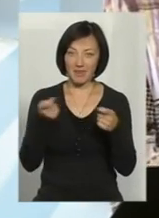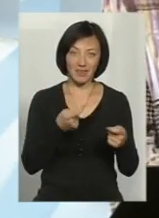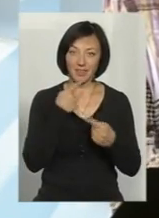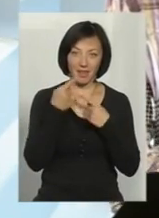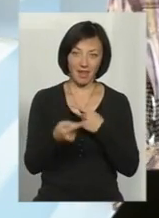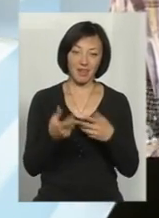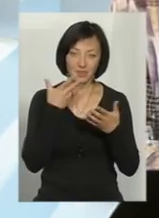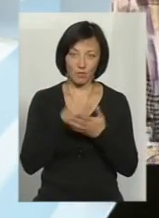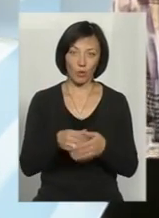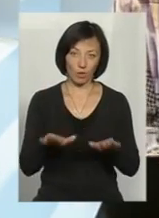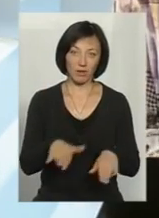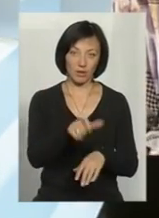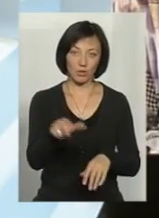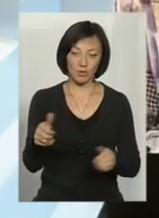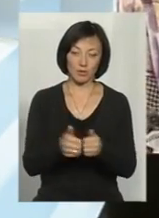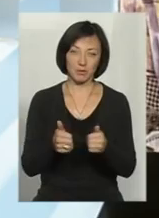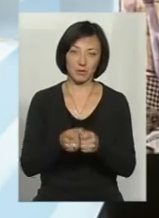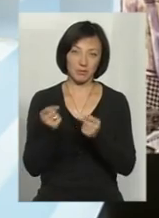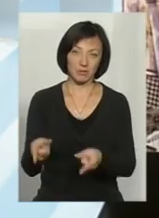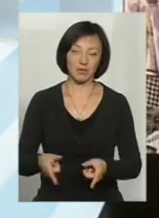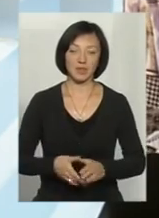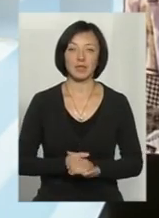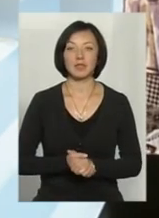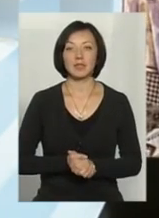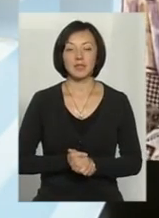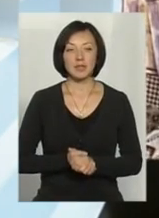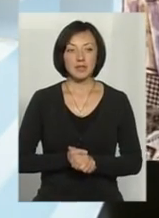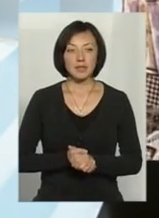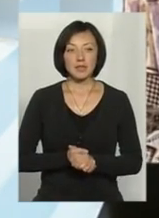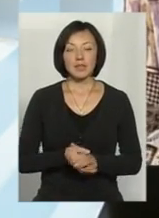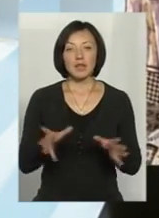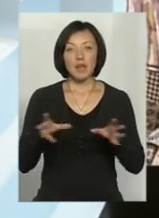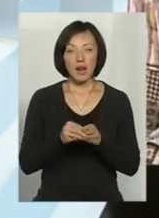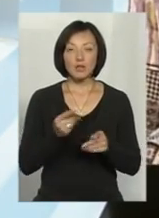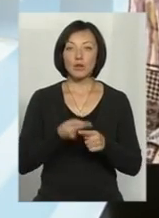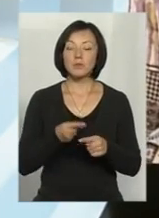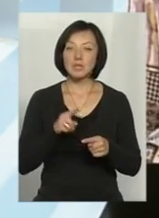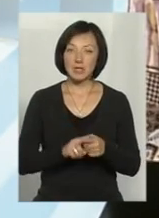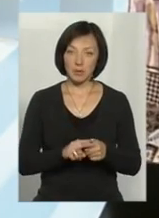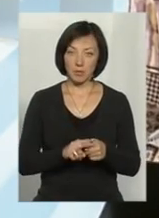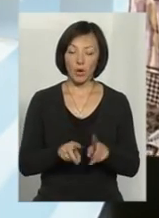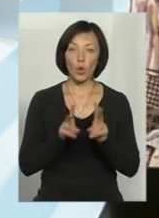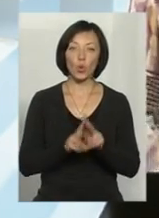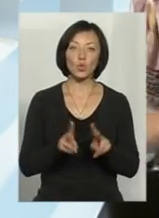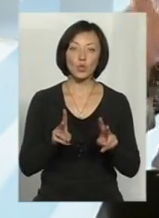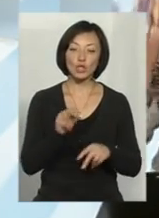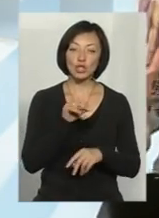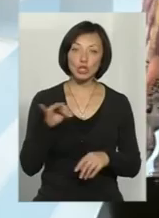здалека, а десь з найближчих довколишніх сіл. Разом з тим, хто